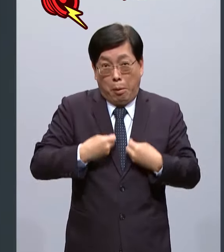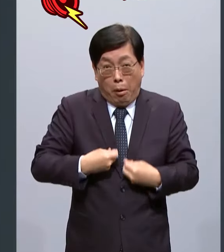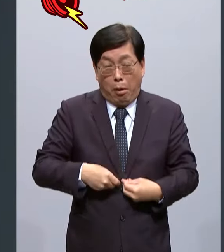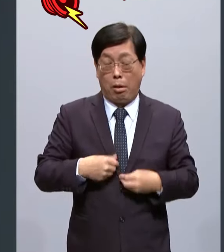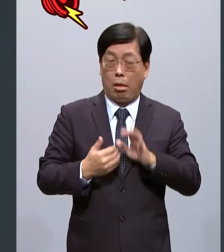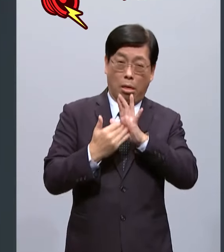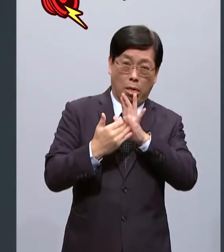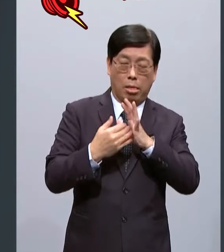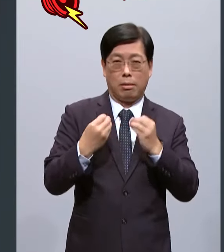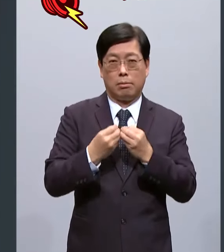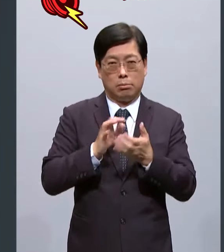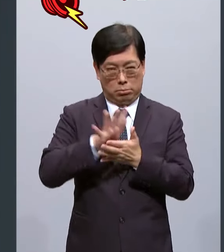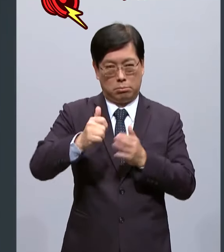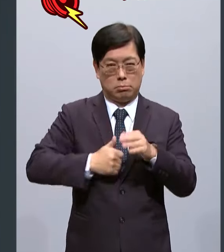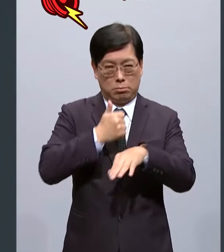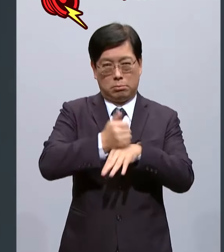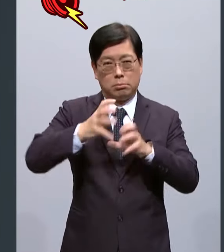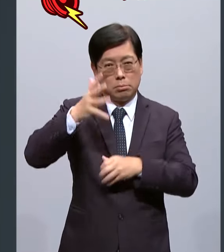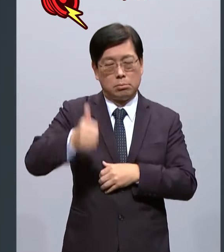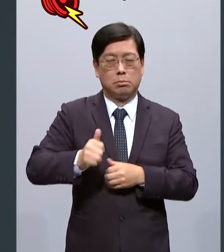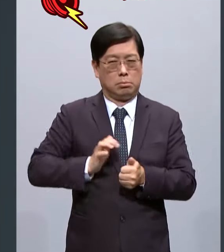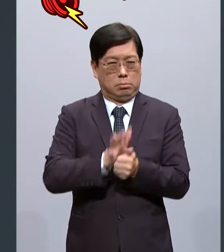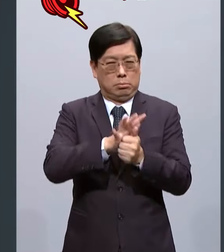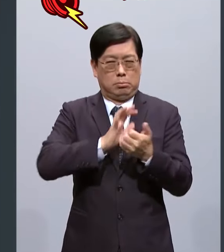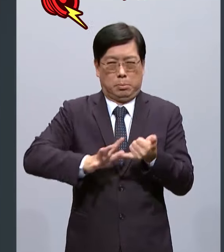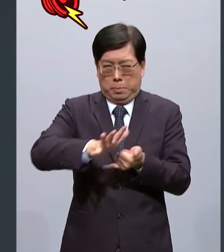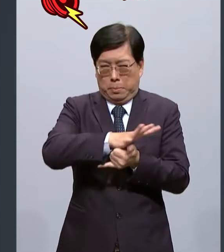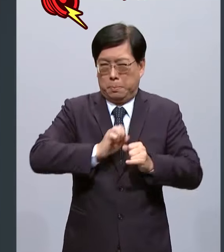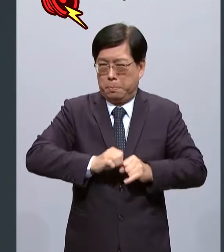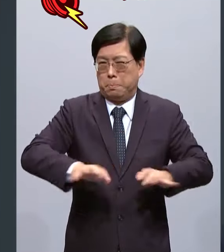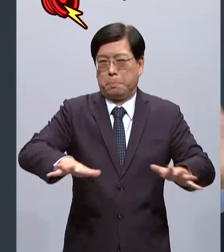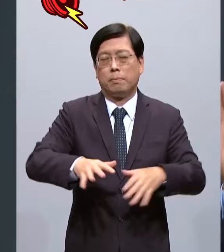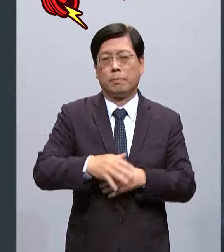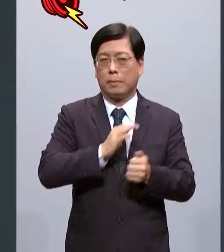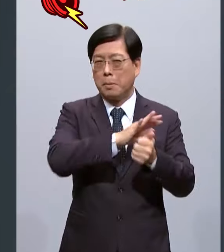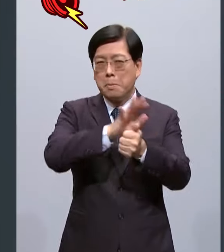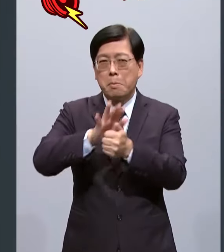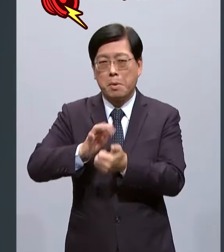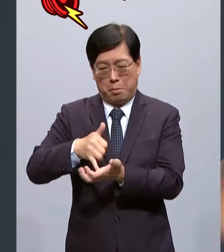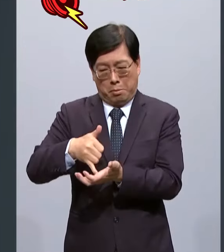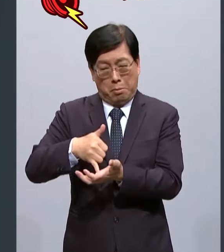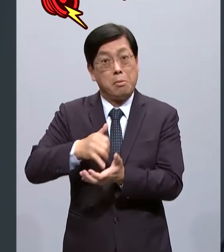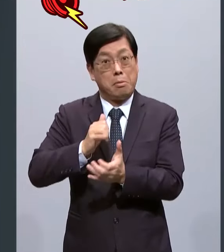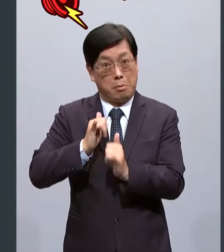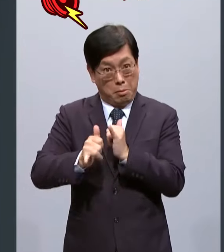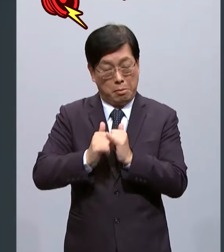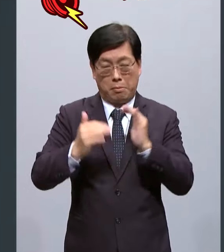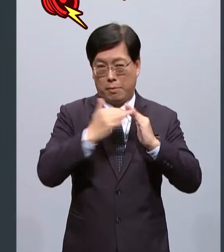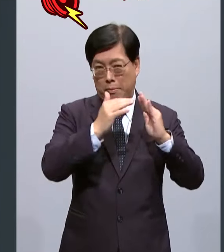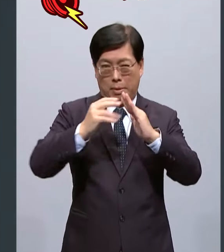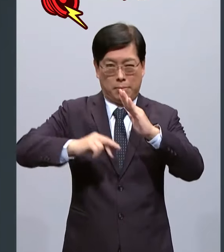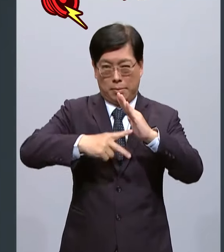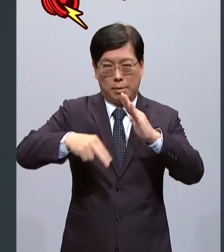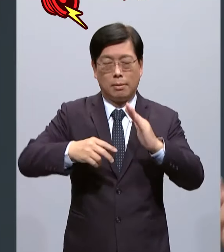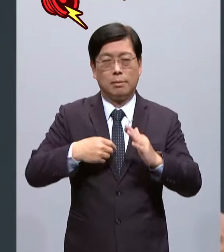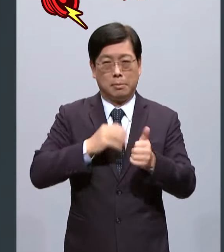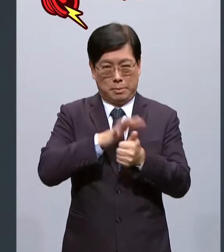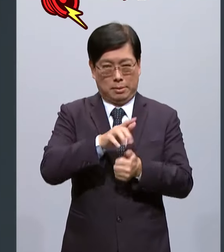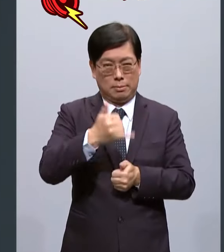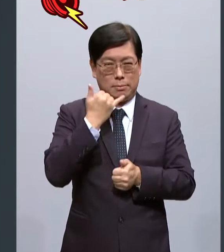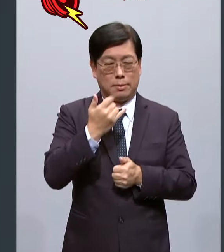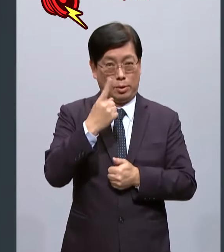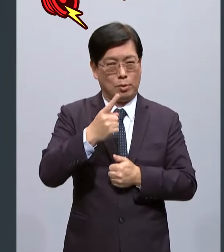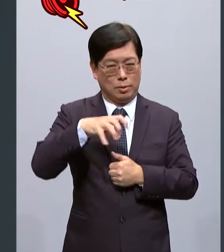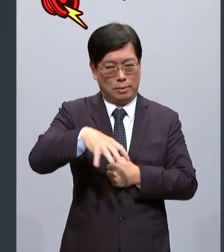未来我当总统我要推广到全台湾来帮助弱势的民众修缮房子让他们有一个